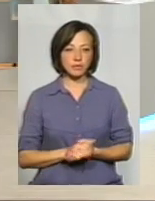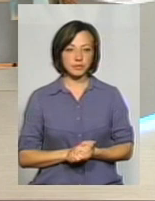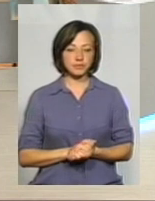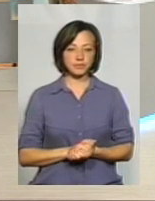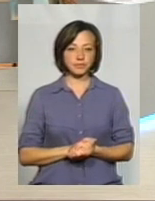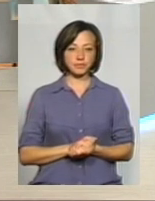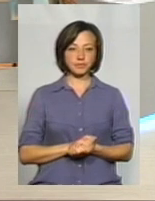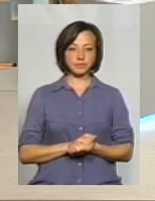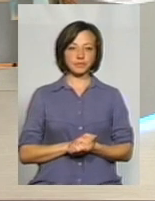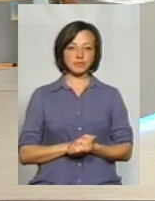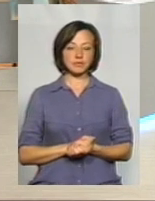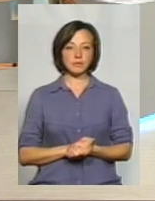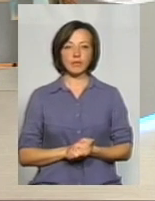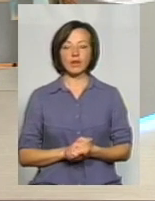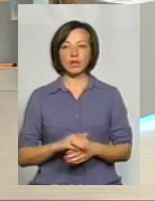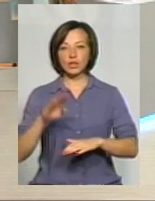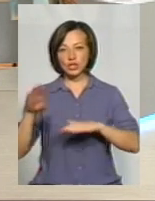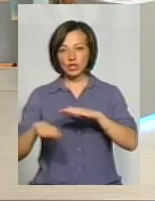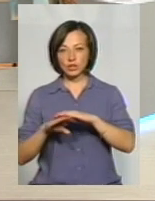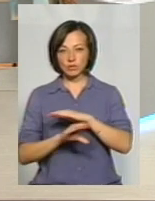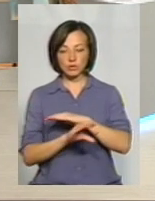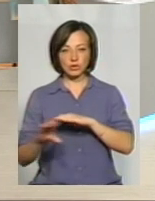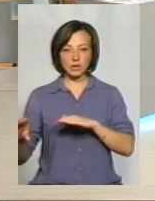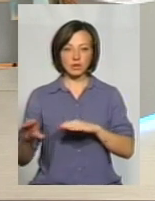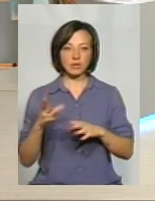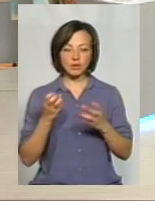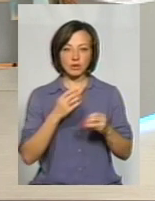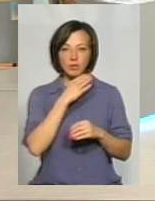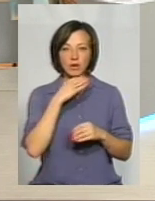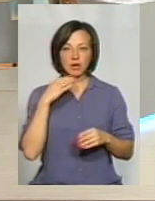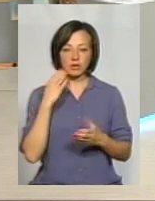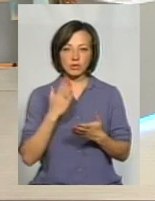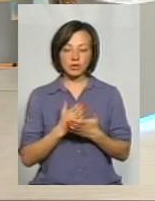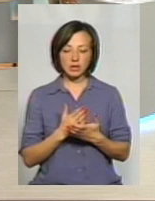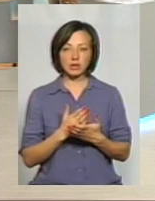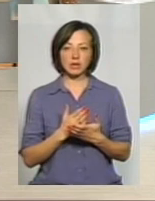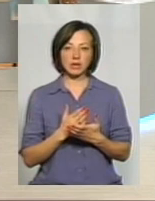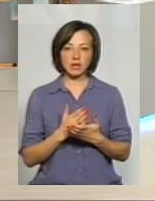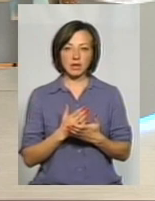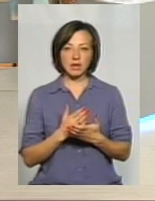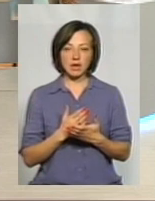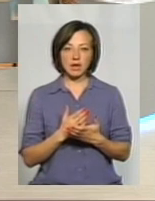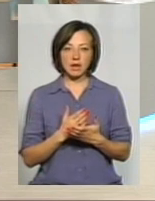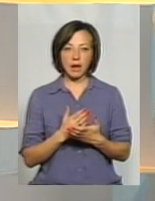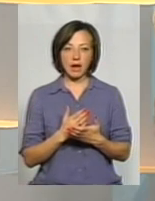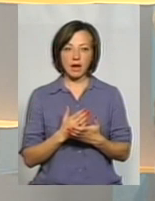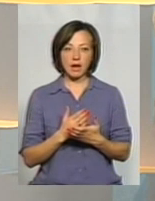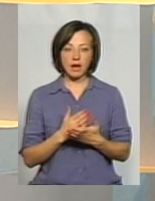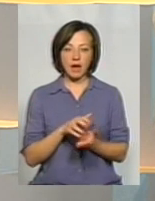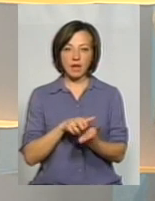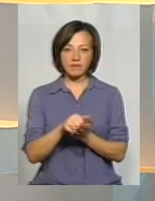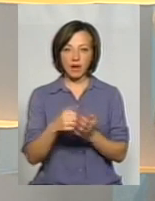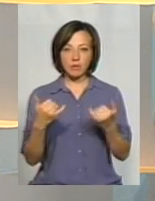В нижньому шарі асфальтобетона. Там багато ще є асфальтобетона. Якщо вони це зроблять,